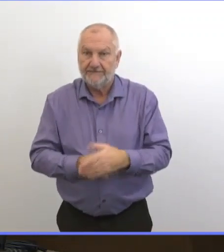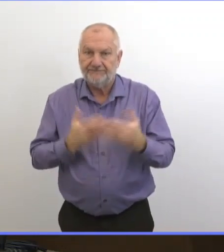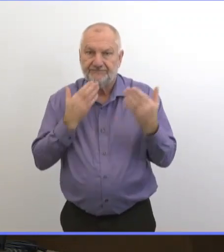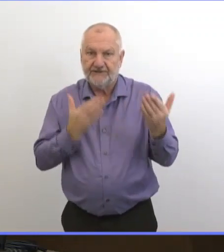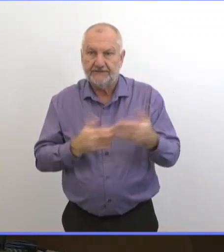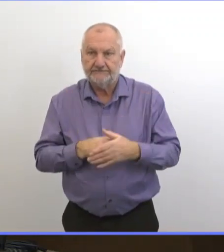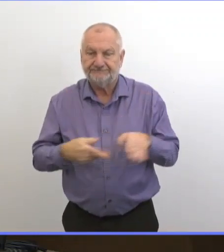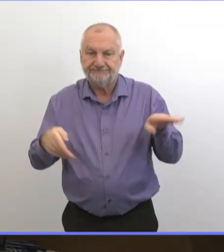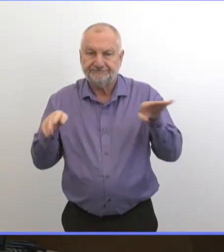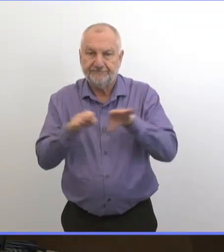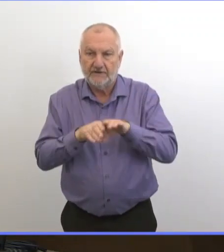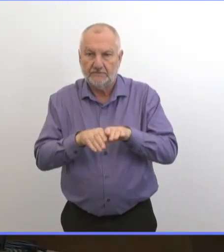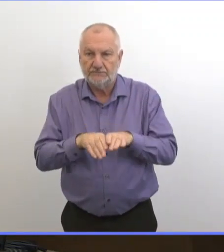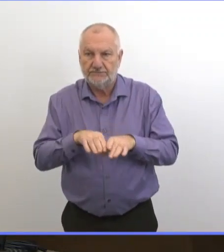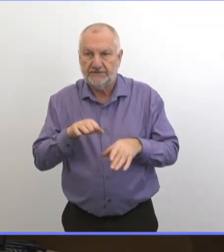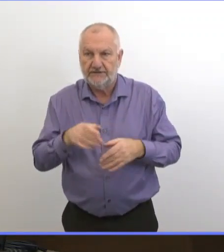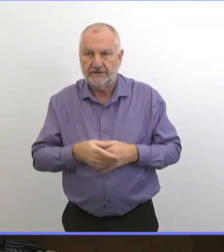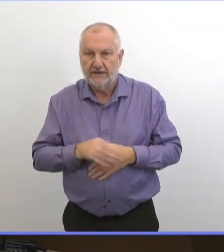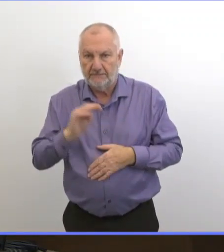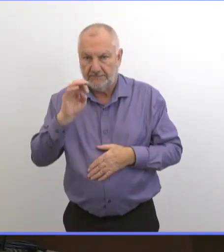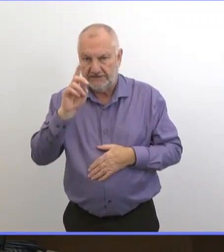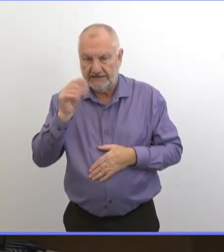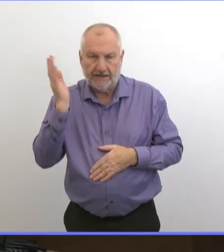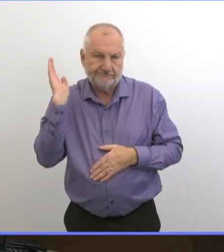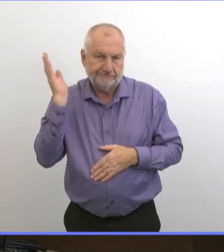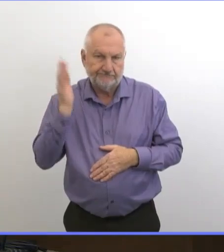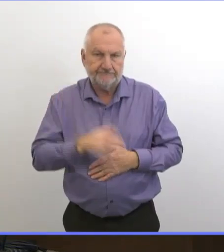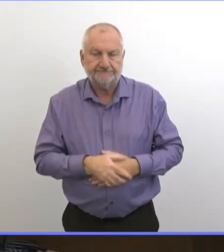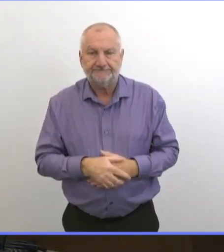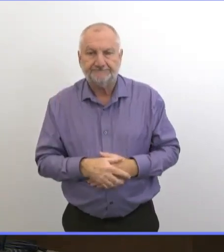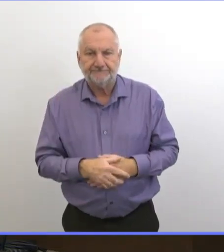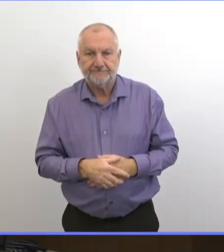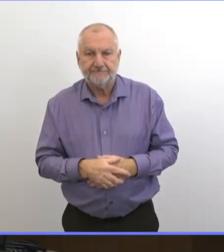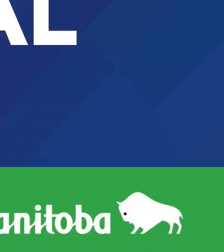le briefing d'aujourd'hui.